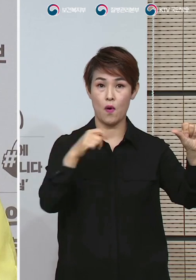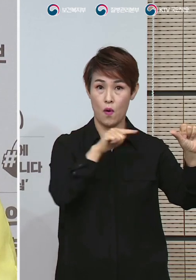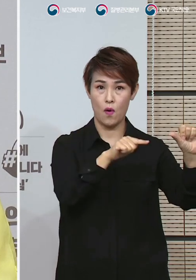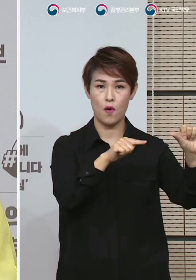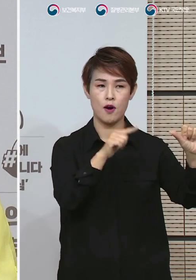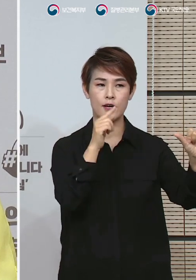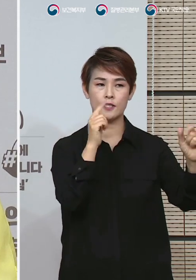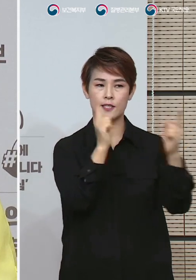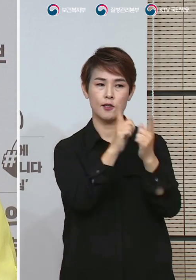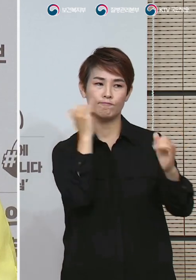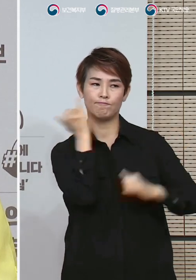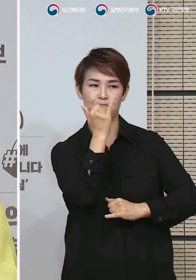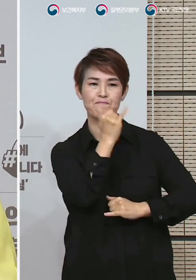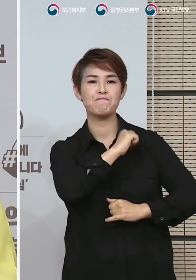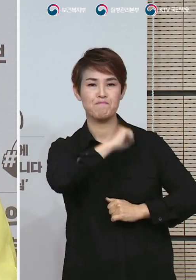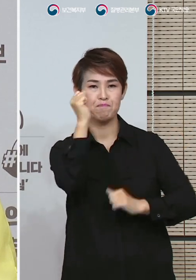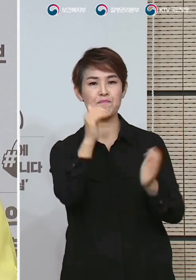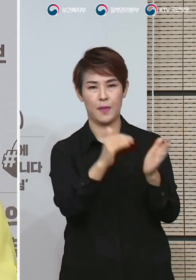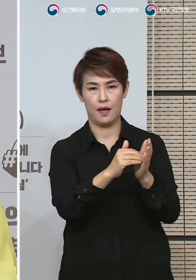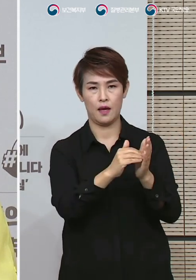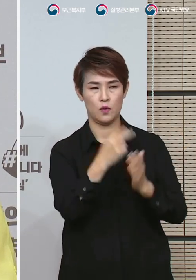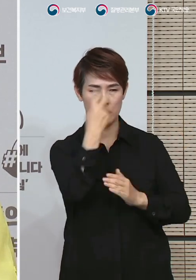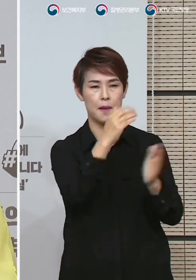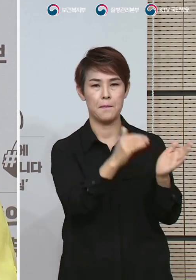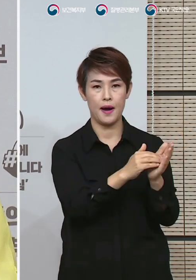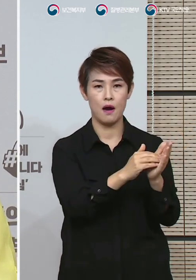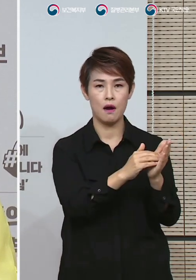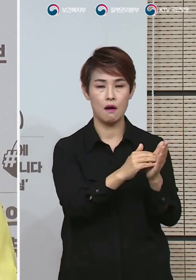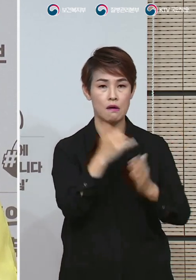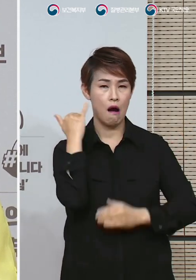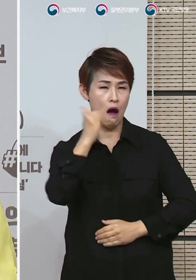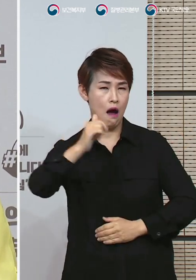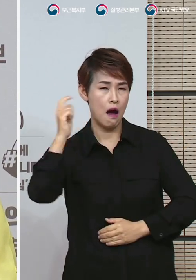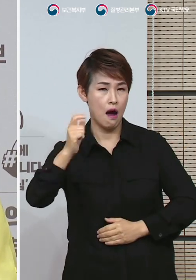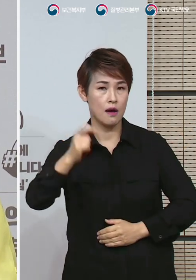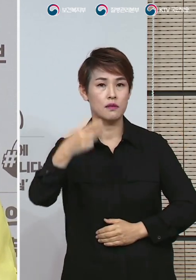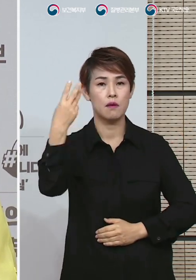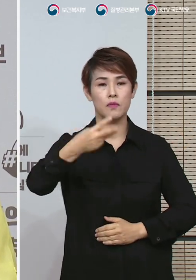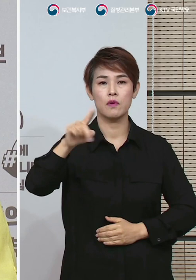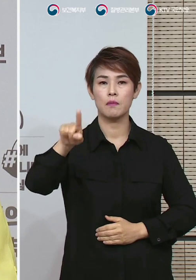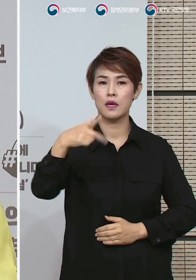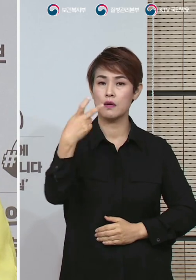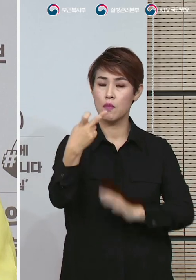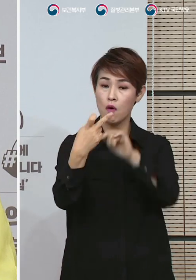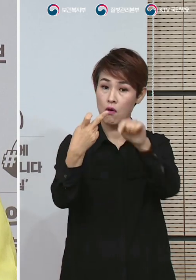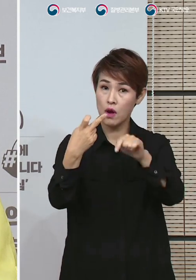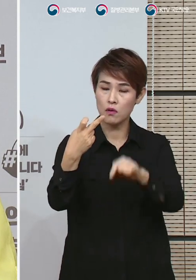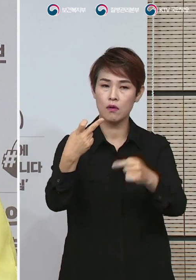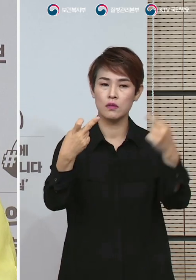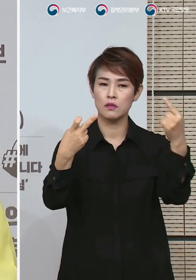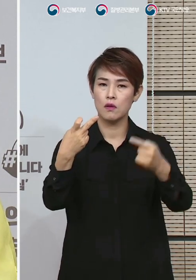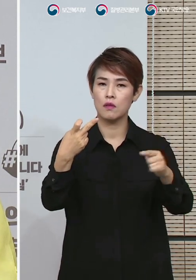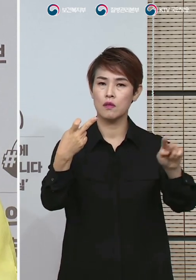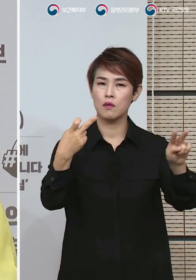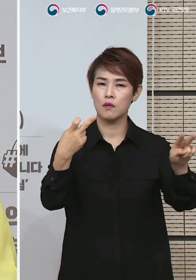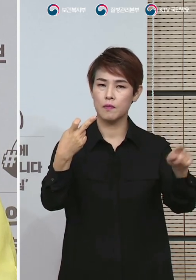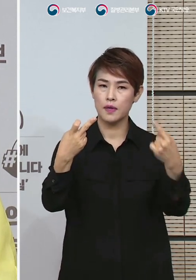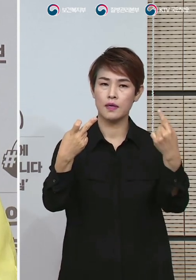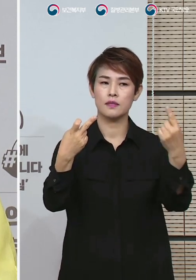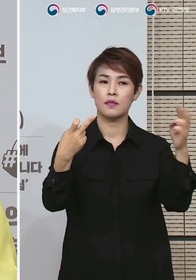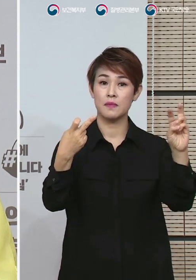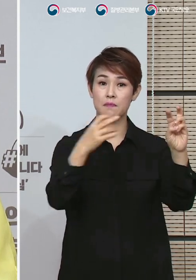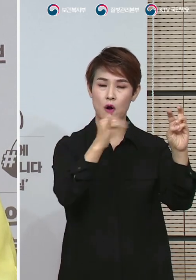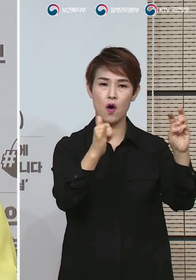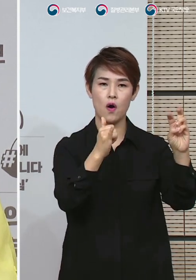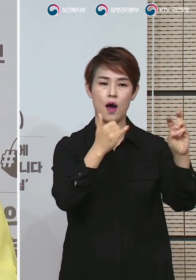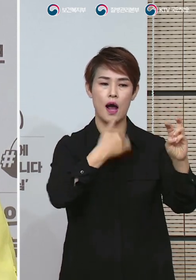직접 통화하여 조사를 완료하였고 전화를 받지 않은 3,112명 중 1,130명에게는